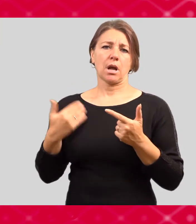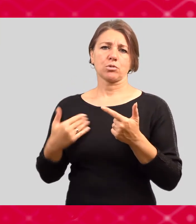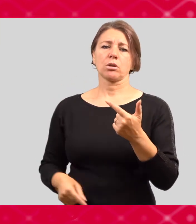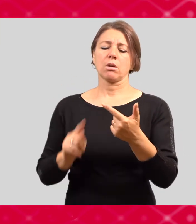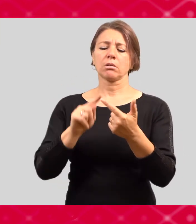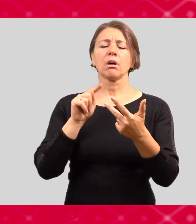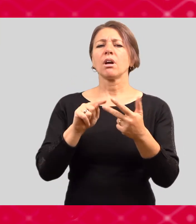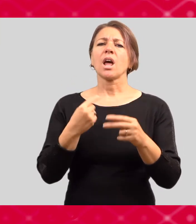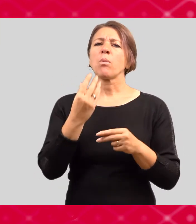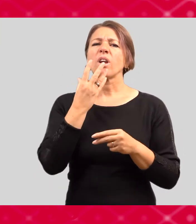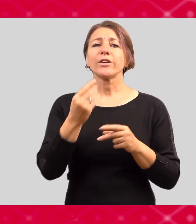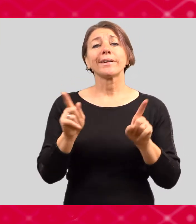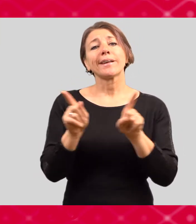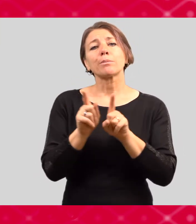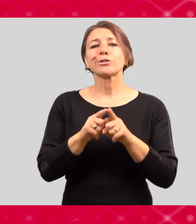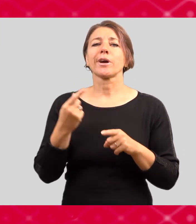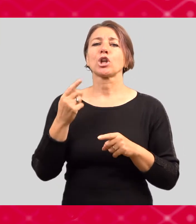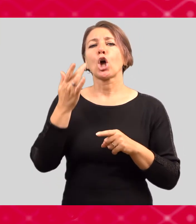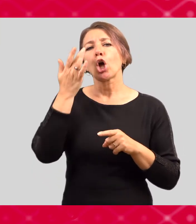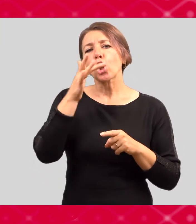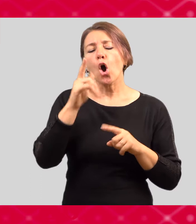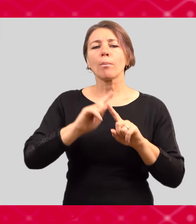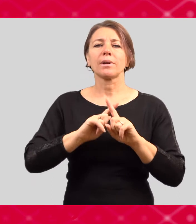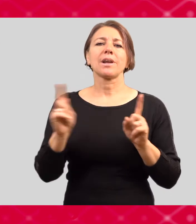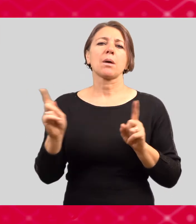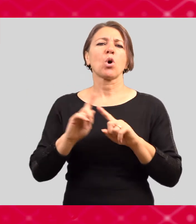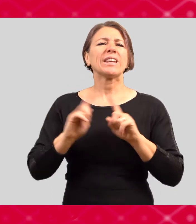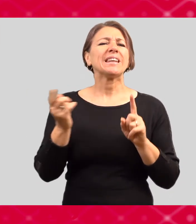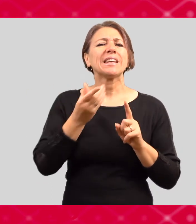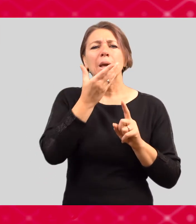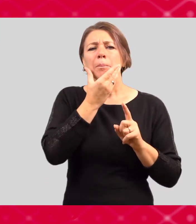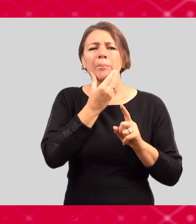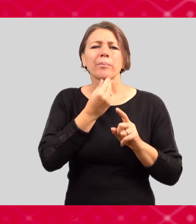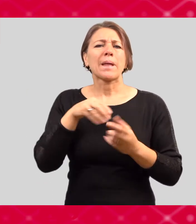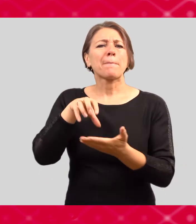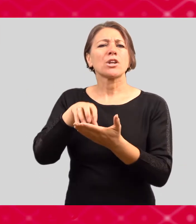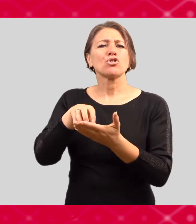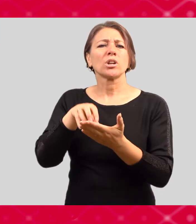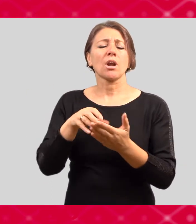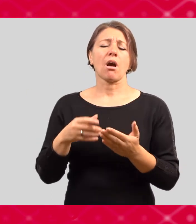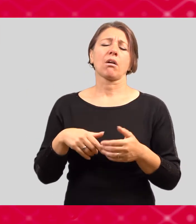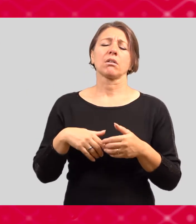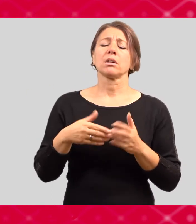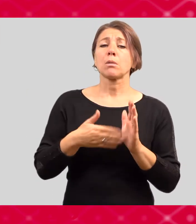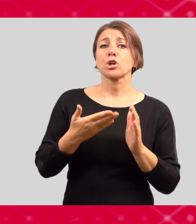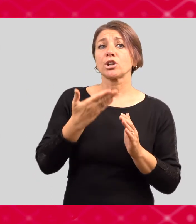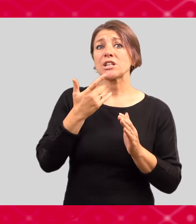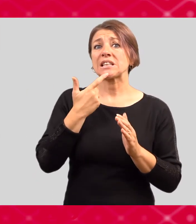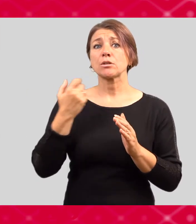například jste z etnické menšiny, neovládáte dostatečně dobře český jazyk,